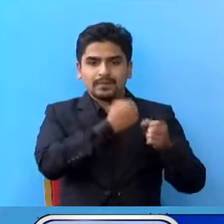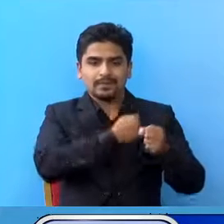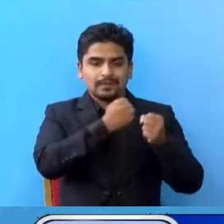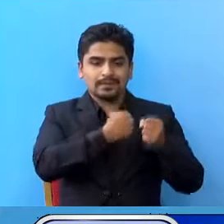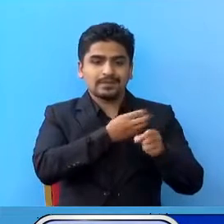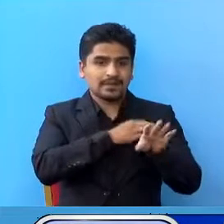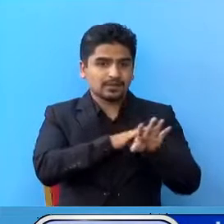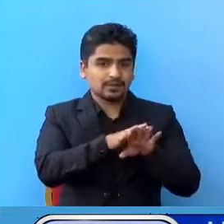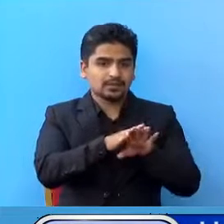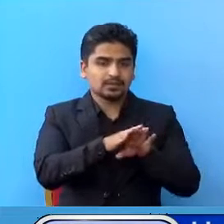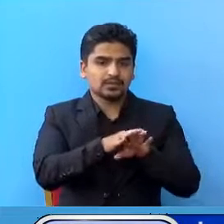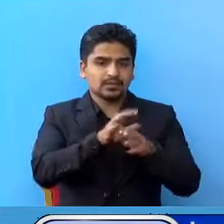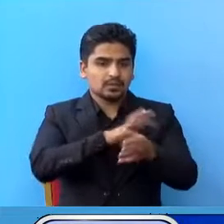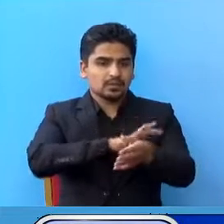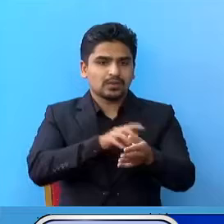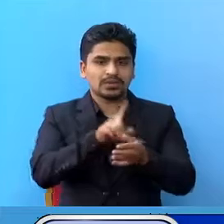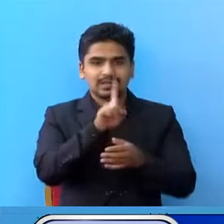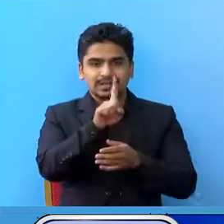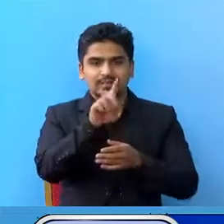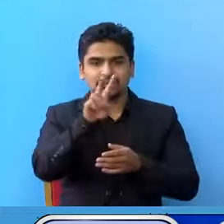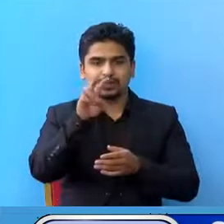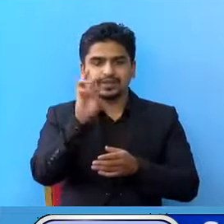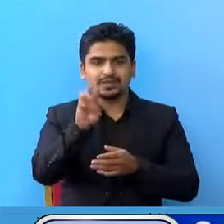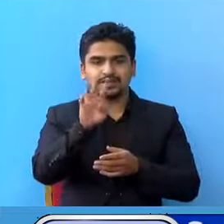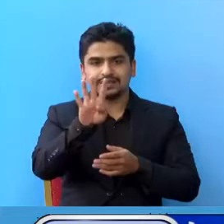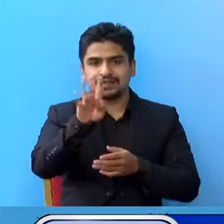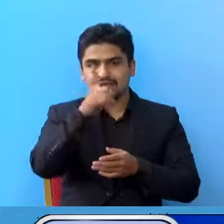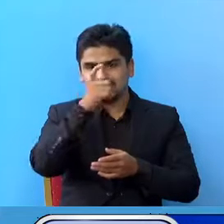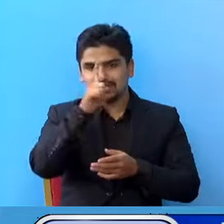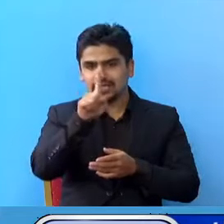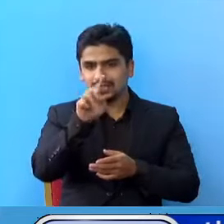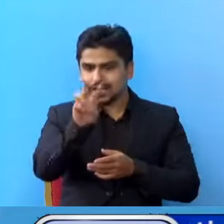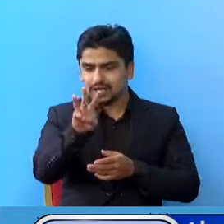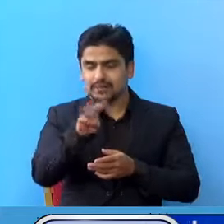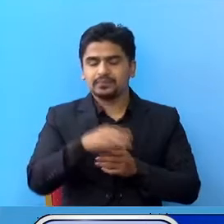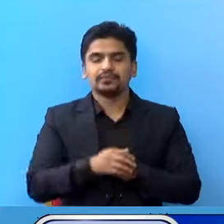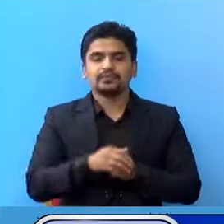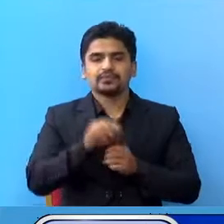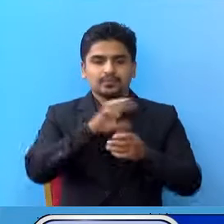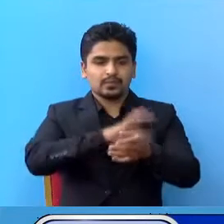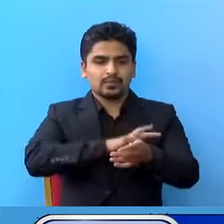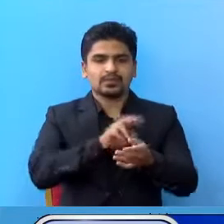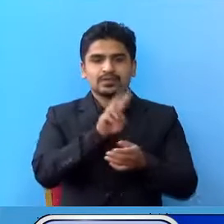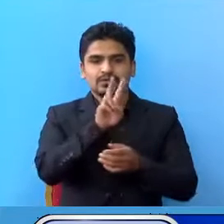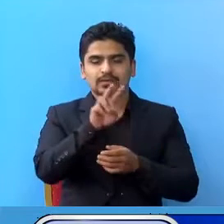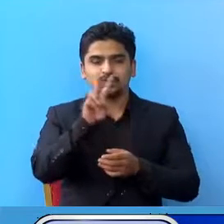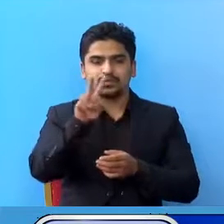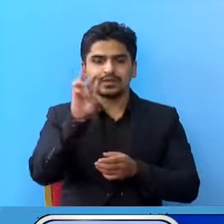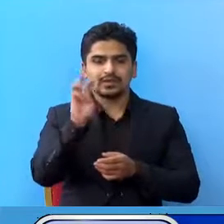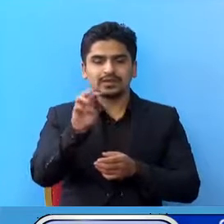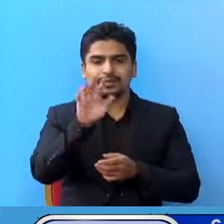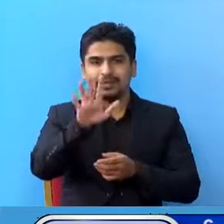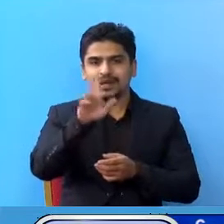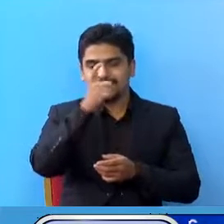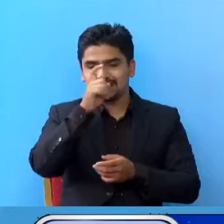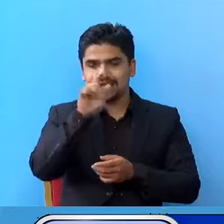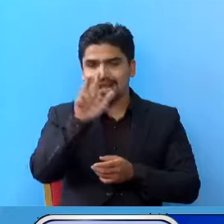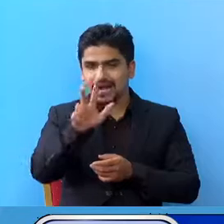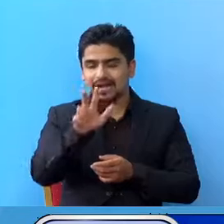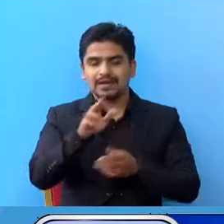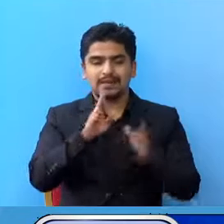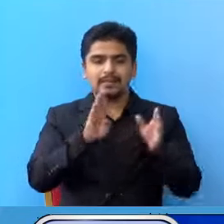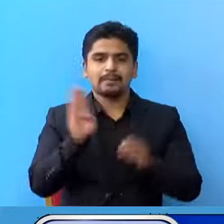रुको संख्या प्रदेश एक मां 2004 से तियेर दुई मां चाहिं 2005 से आठ